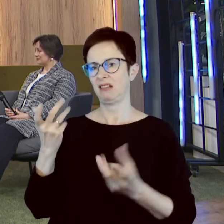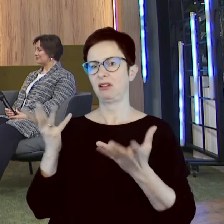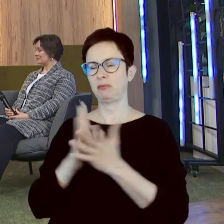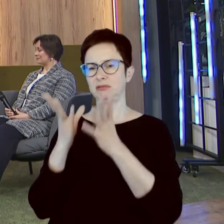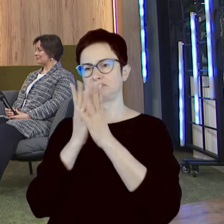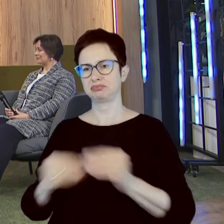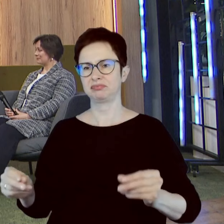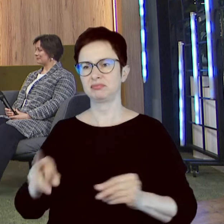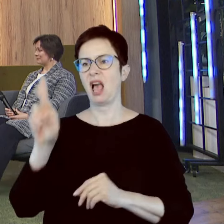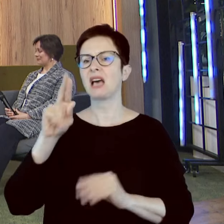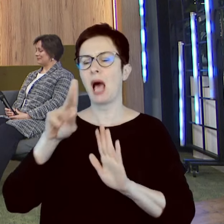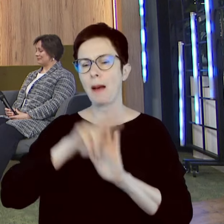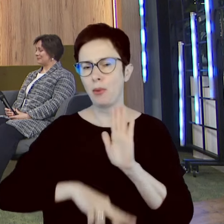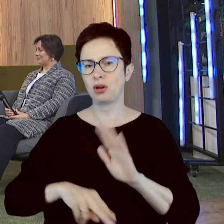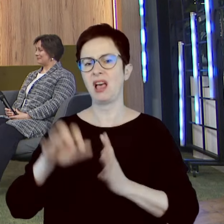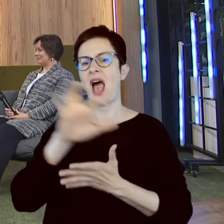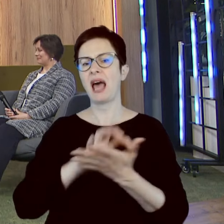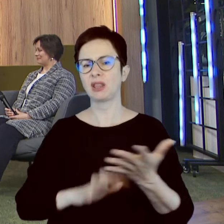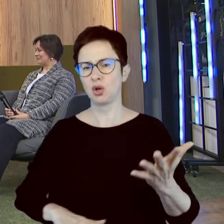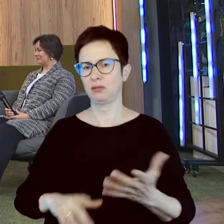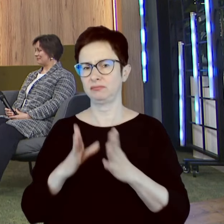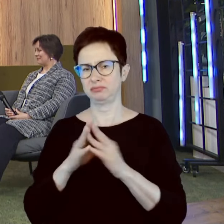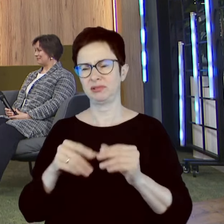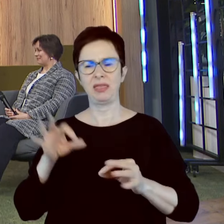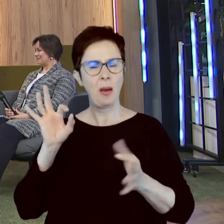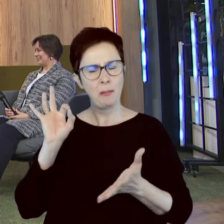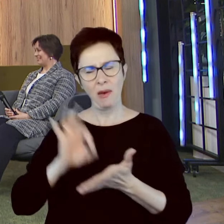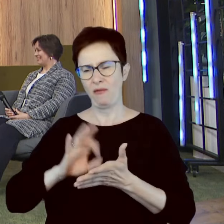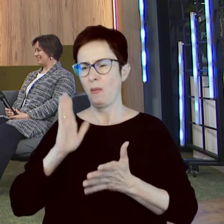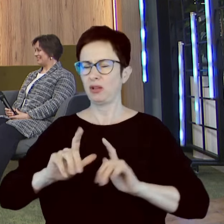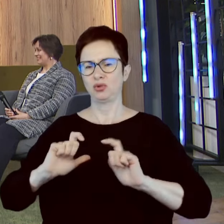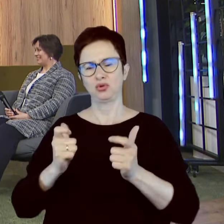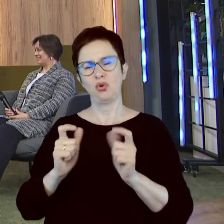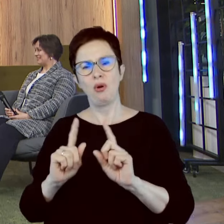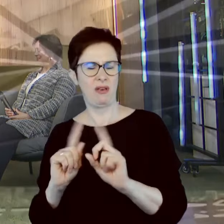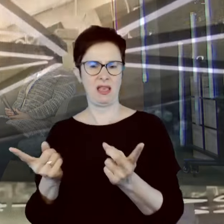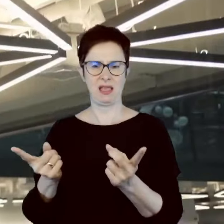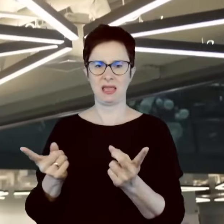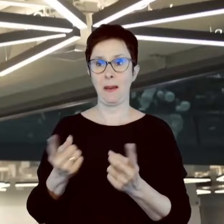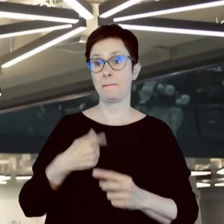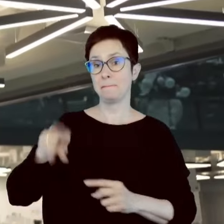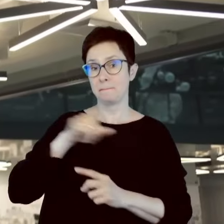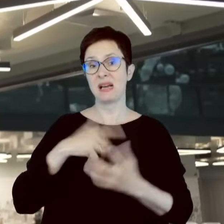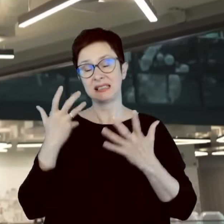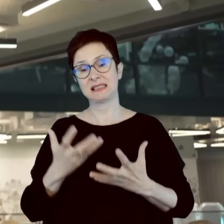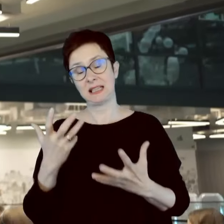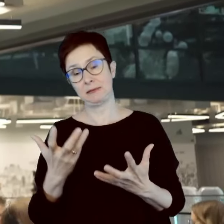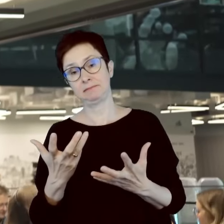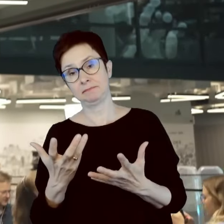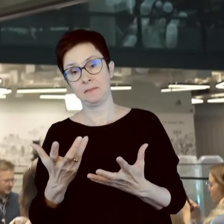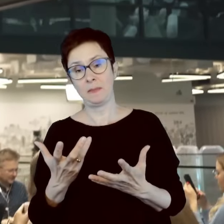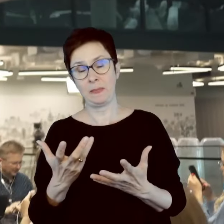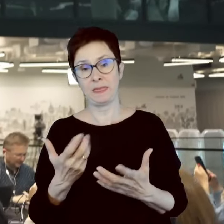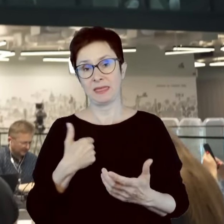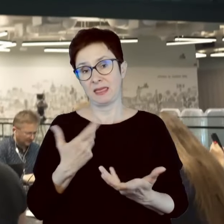znikną właśnie te artykuły. Będzie w ogóle jakaś inna formuła, z której my będziemy chcieli, jako element